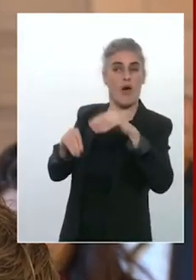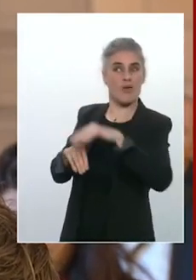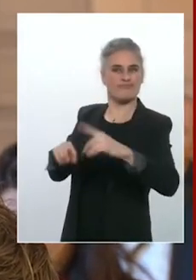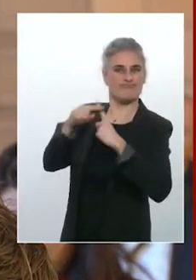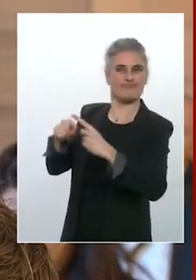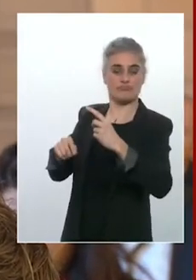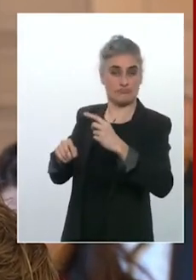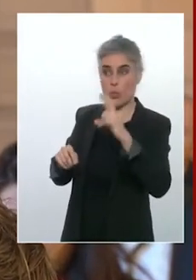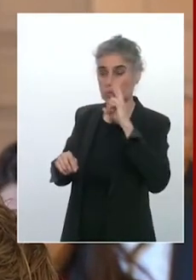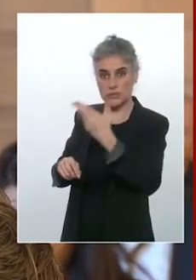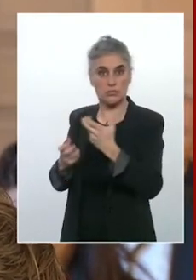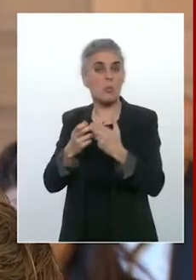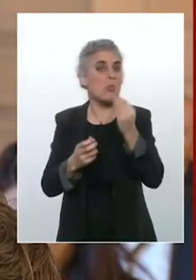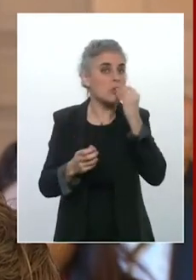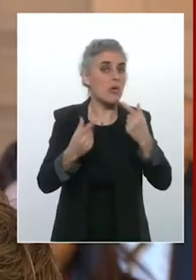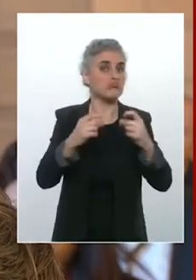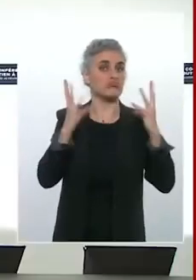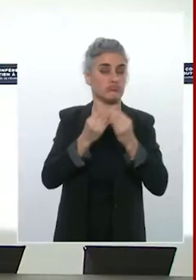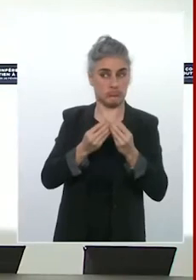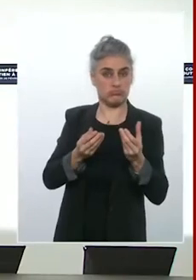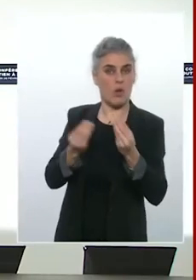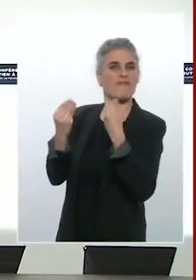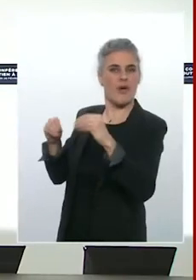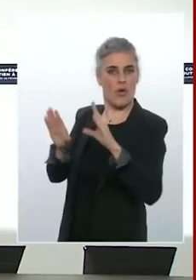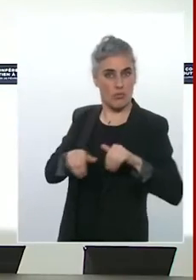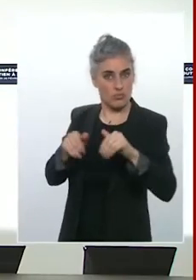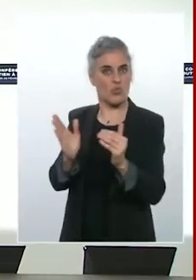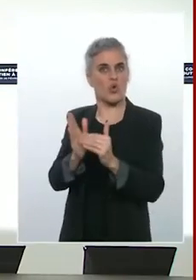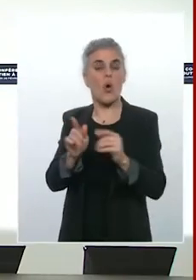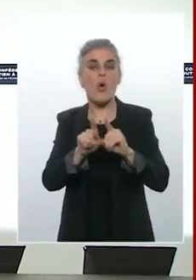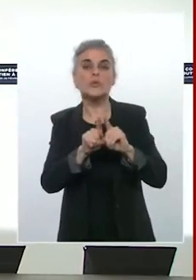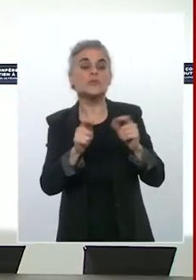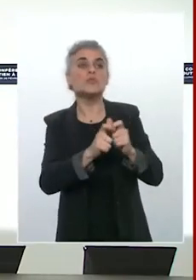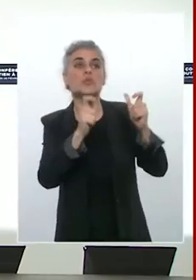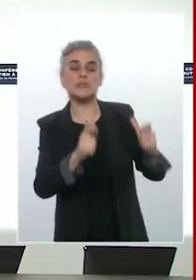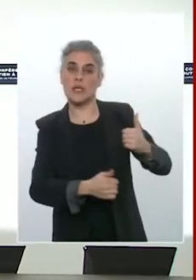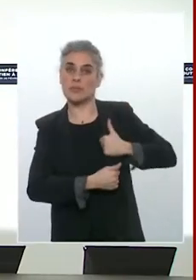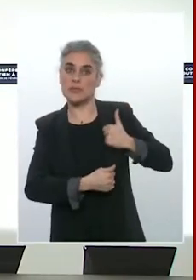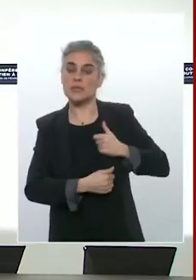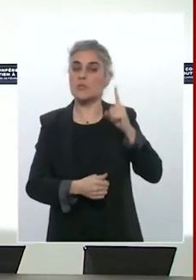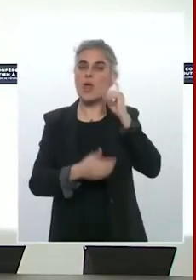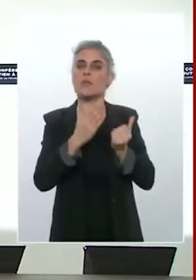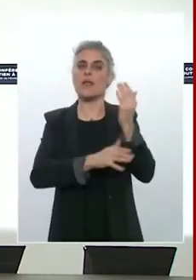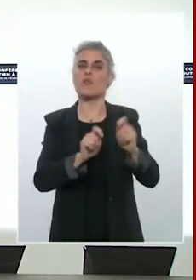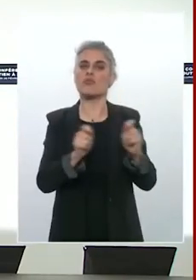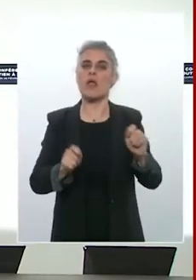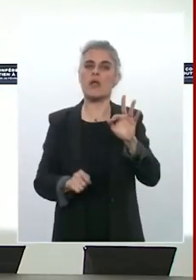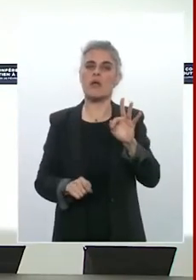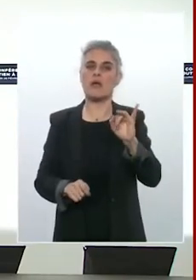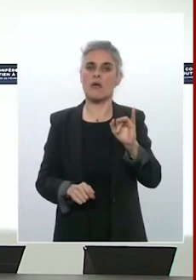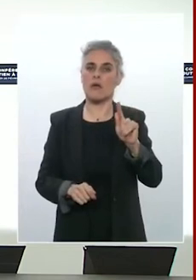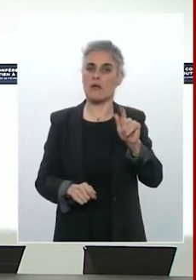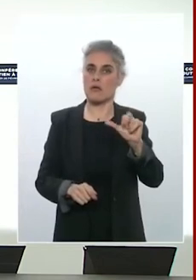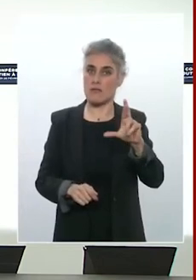'acteurs du secteur militaire aussi, puisque le Figaro a fait un papier ce matin pour expliquer comment des armes